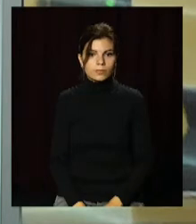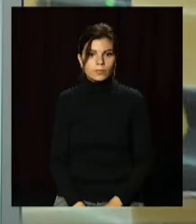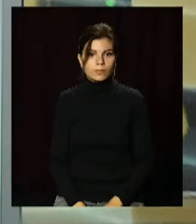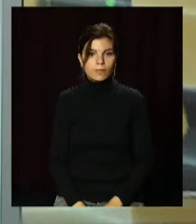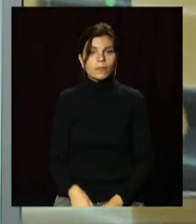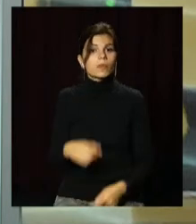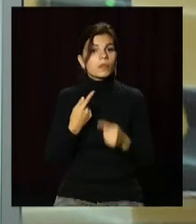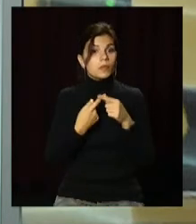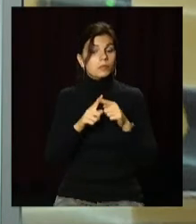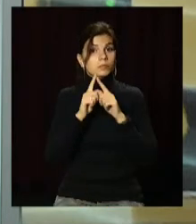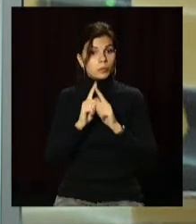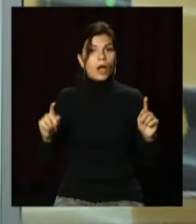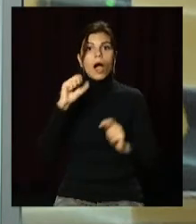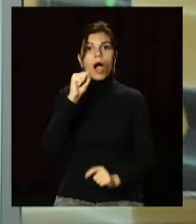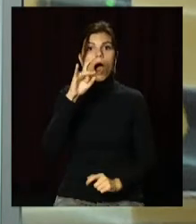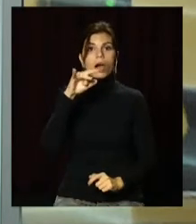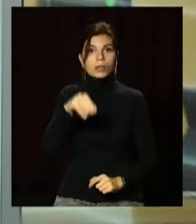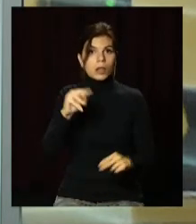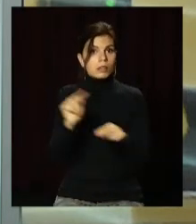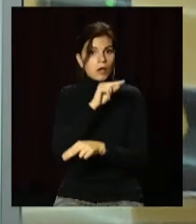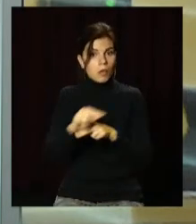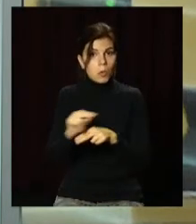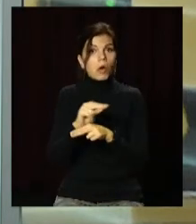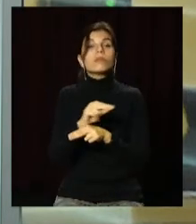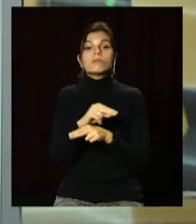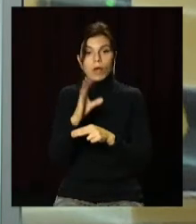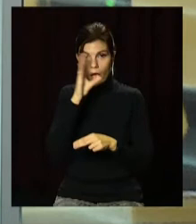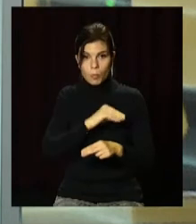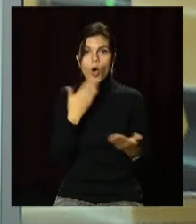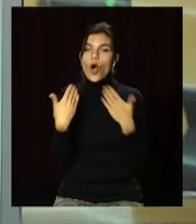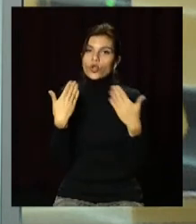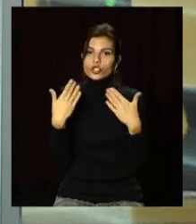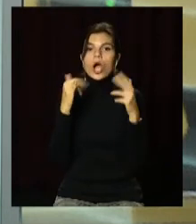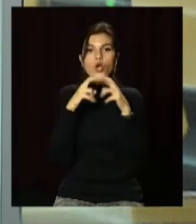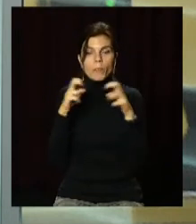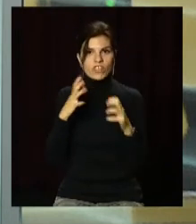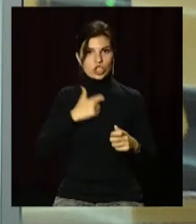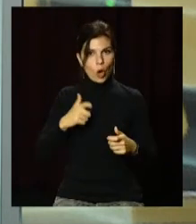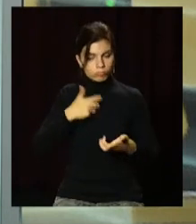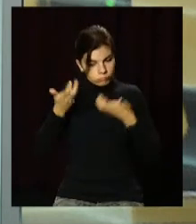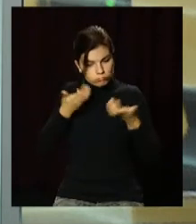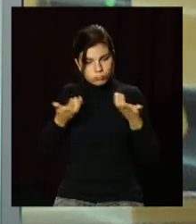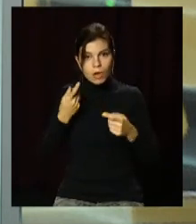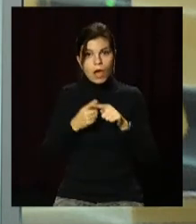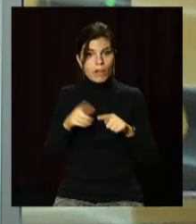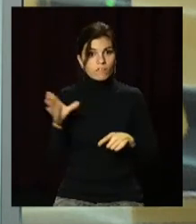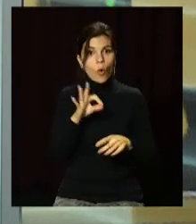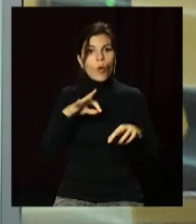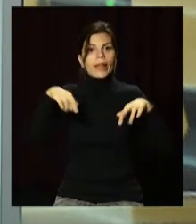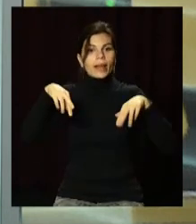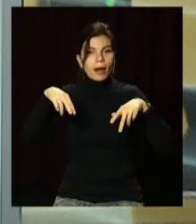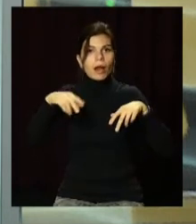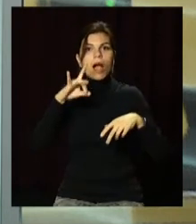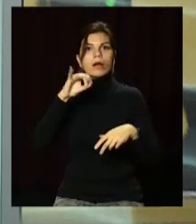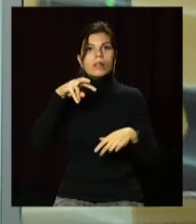Незвичайна арт-терапія. Вона лікує, допомагає налагодити взаємини, розібратися в собі. Все це про танцювально-руховий